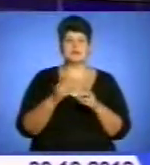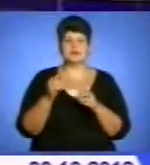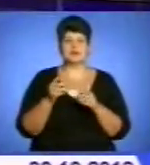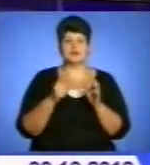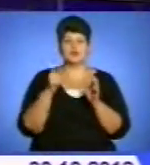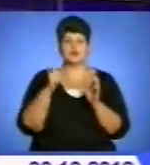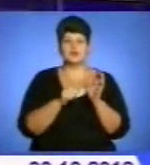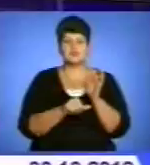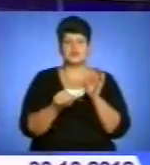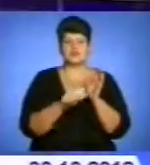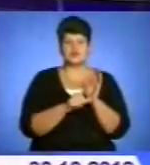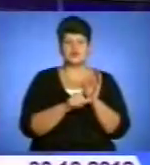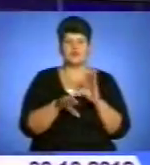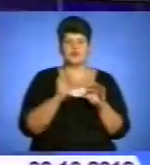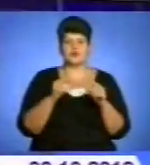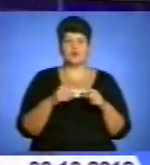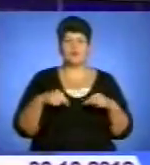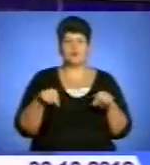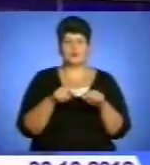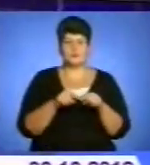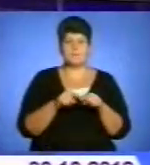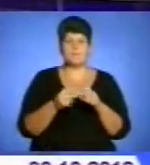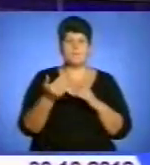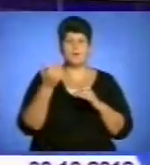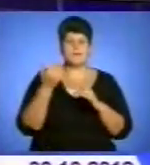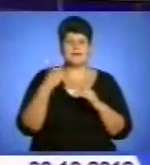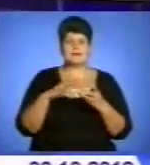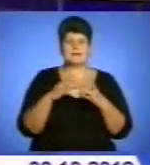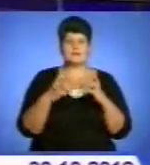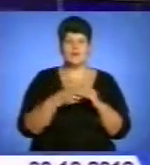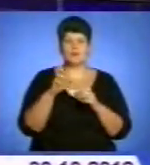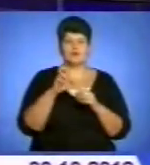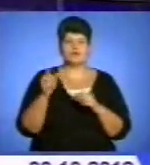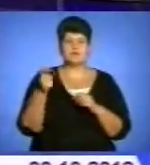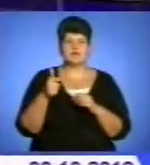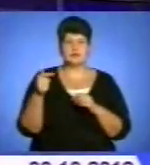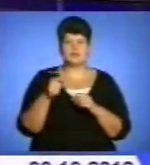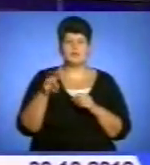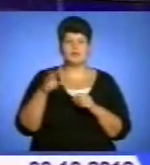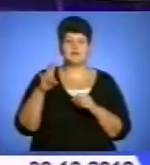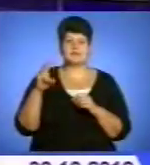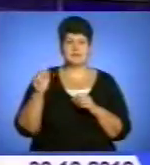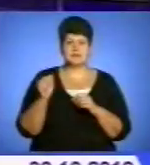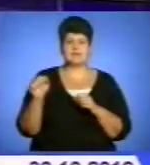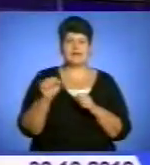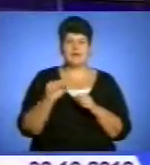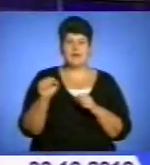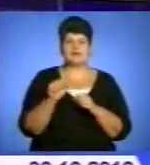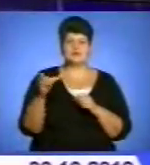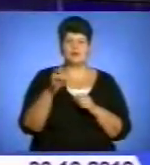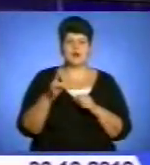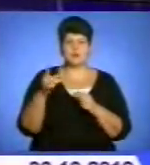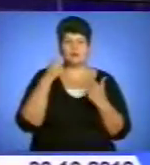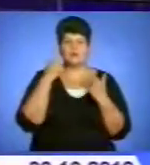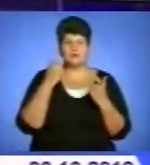-му одномандатному виборчому окрузі. Про попередні результати голосування у Бучацькому, Гусятинському, Монастирицькому і Теребовлянському районах